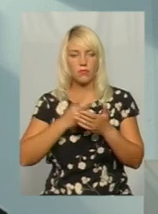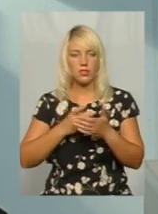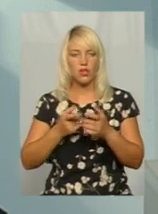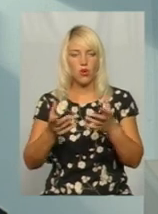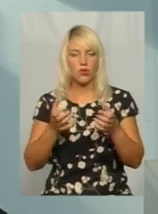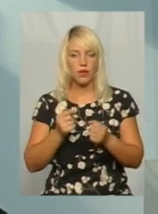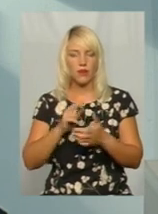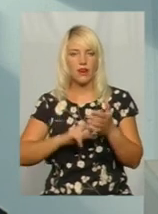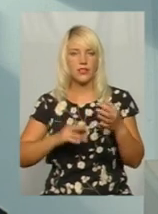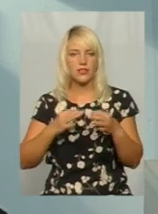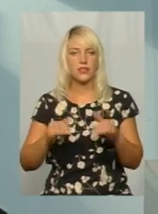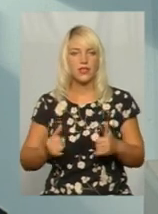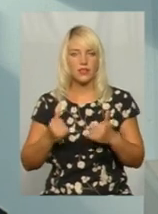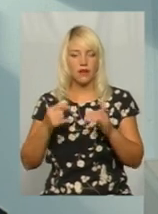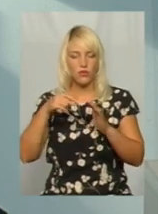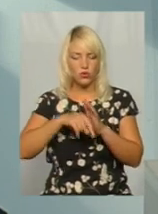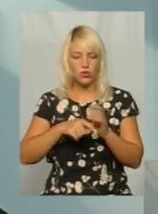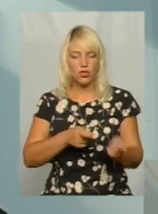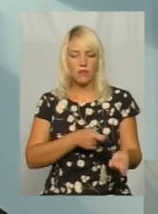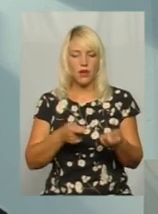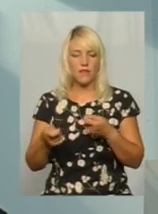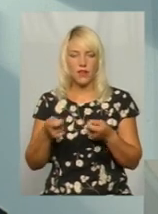ліцензії для внутрішніх перевезень вантажів.